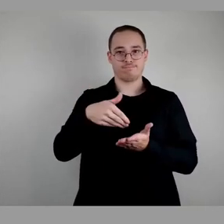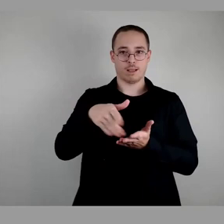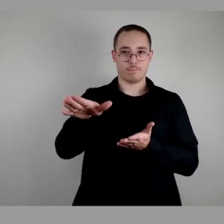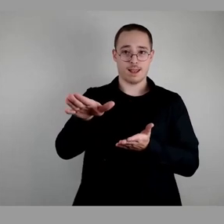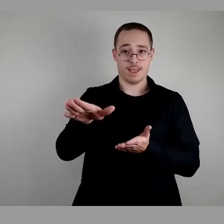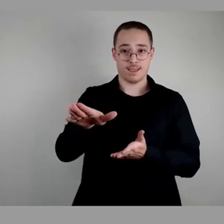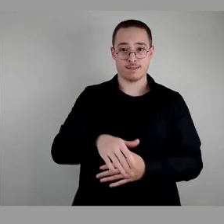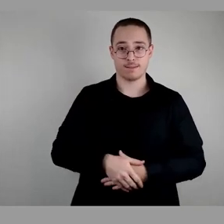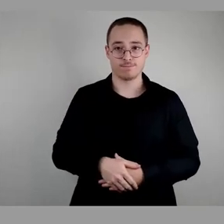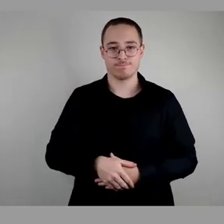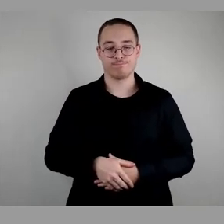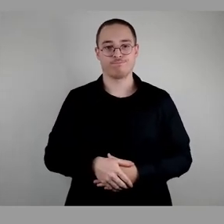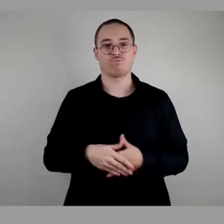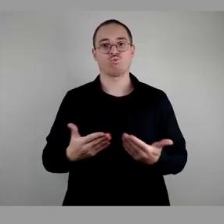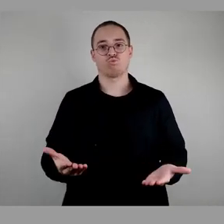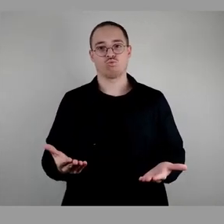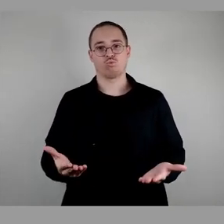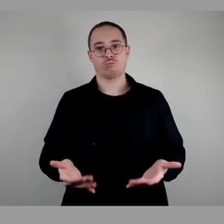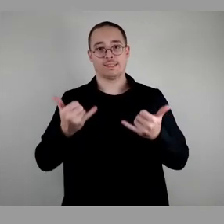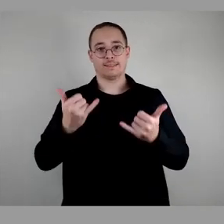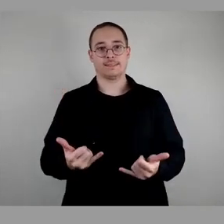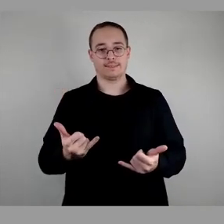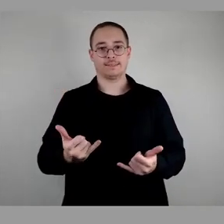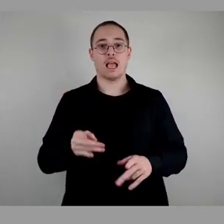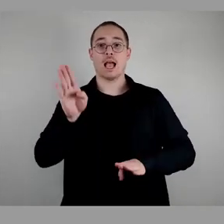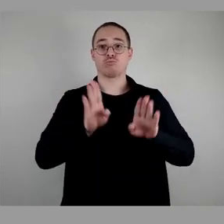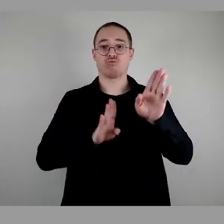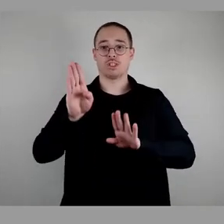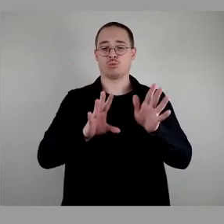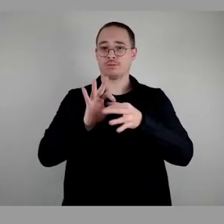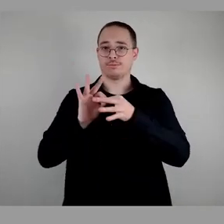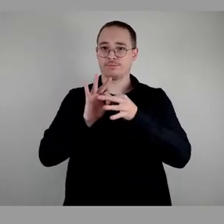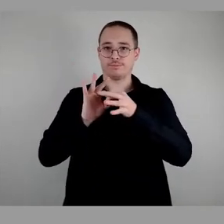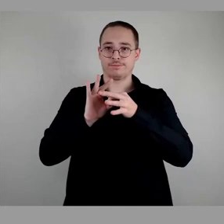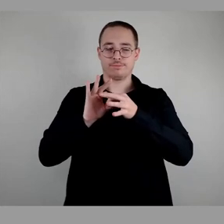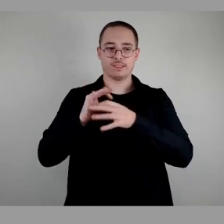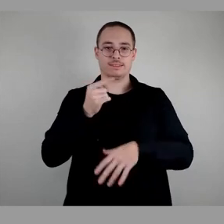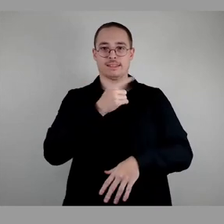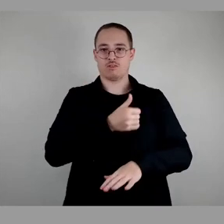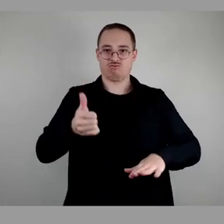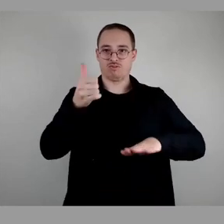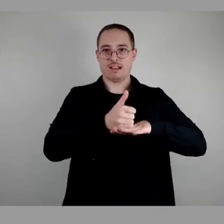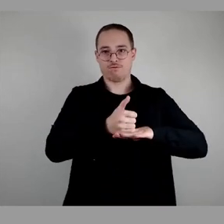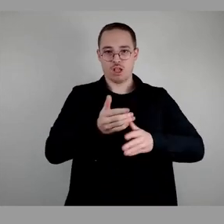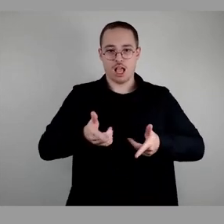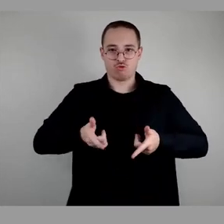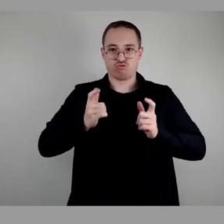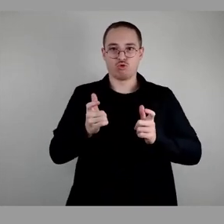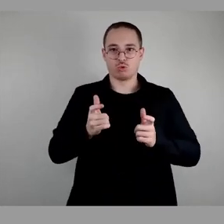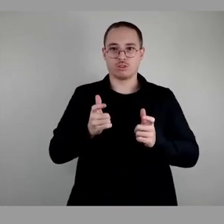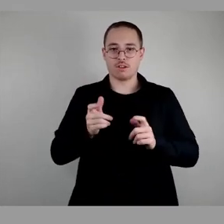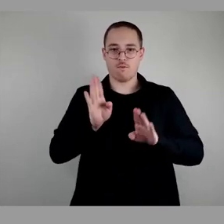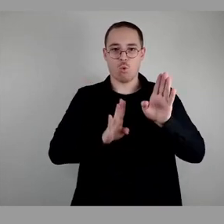Wir kommen jetzt zur Abstimmung über das federführende Ausschussvotum, das ist Umweltkommunales.